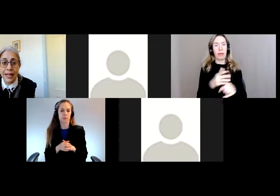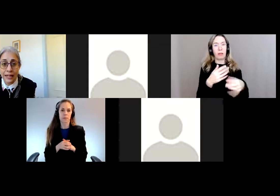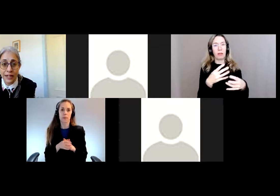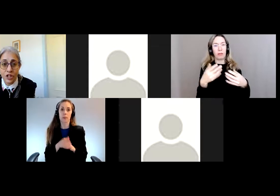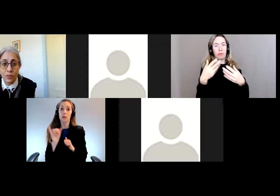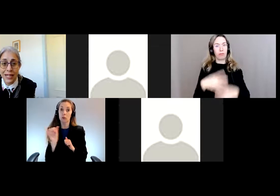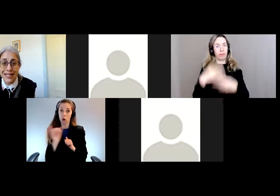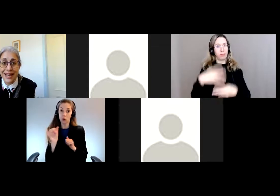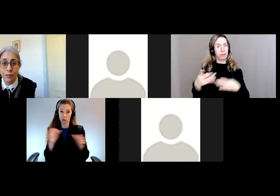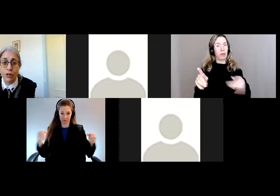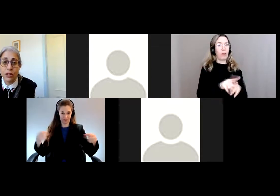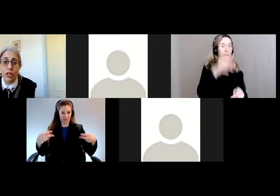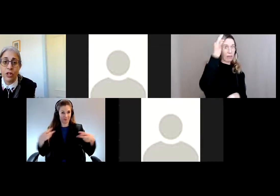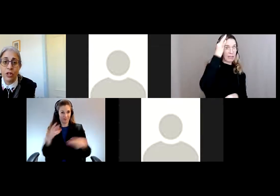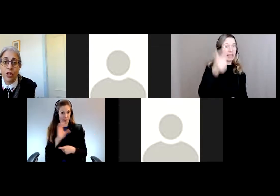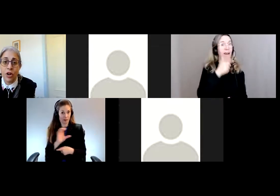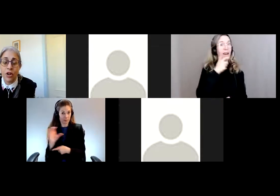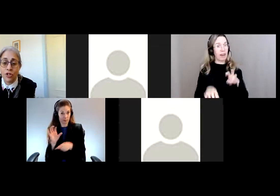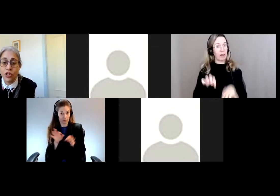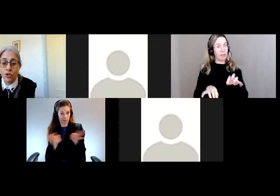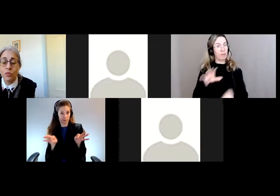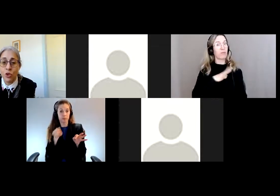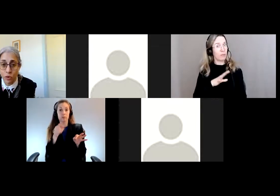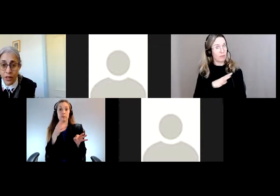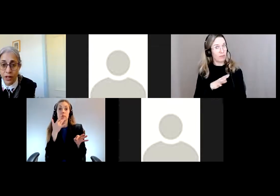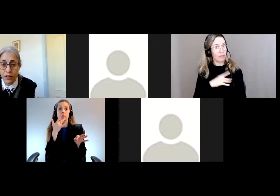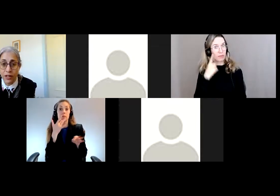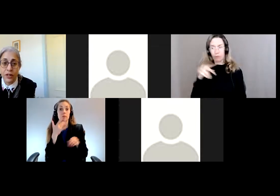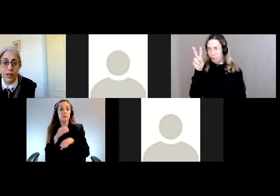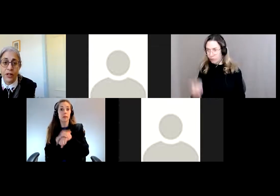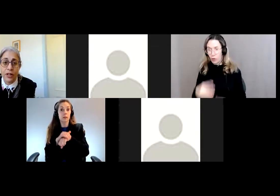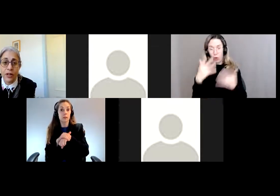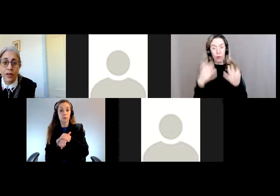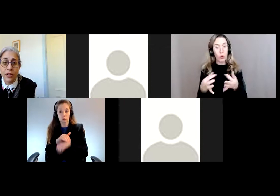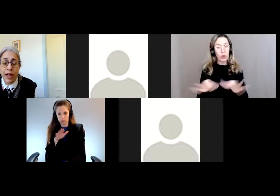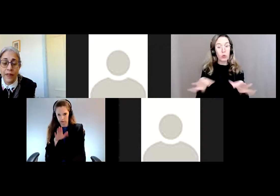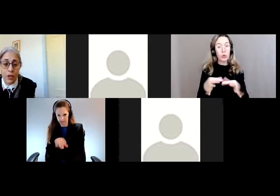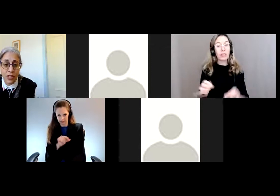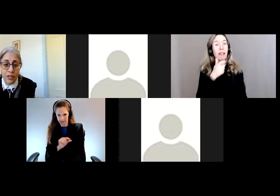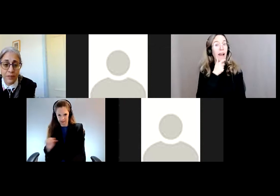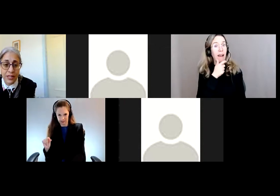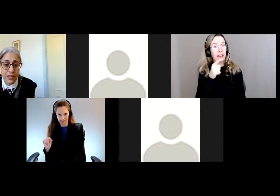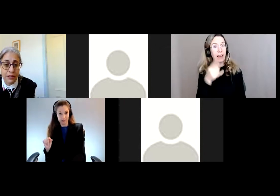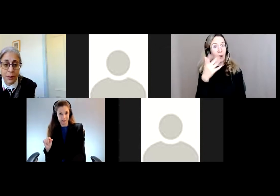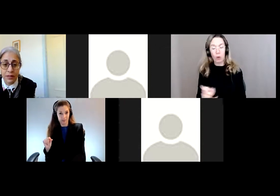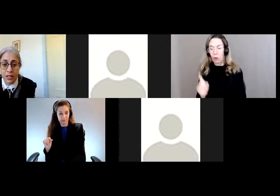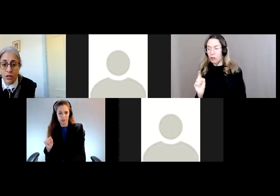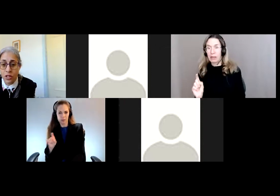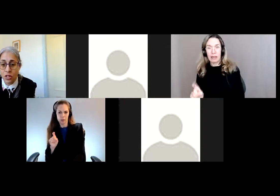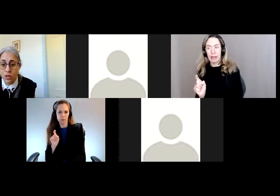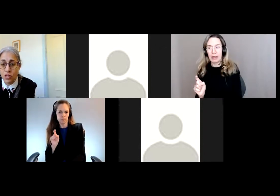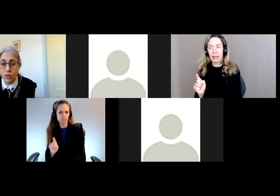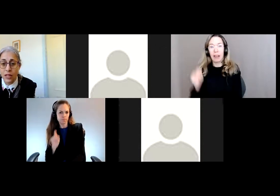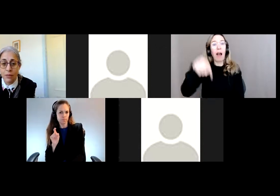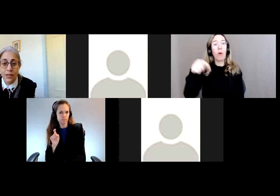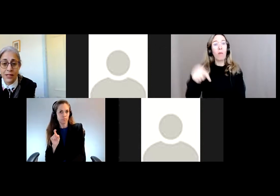français et en anglais. Pour avoir accès aux sous-titres en anglais, je vous invite à activer au